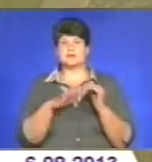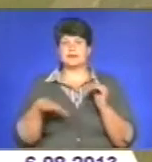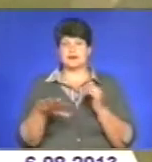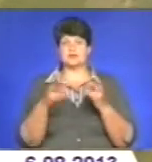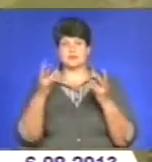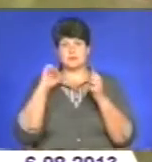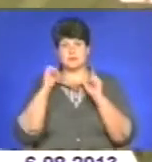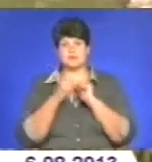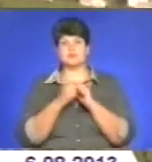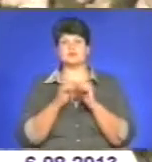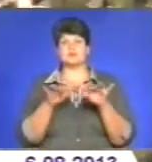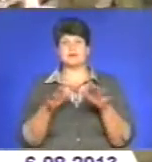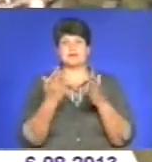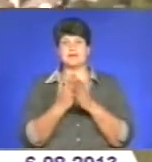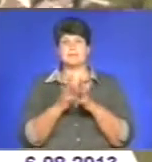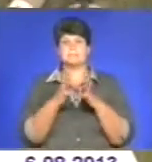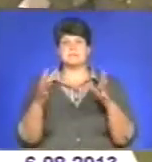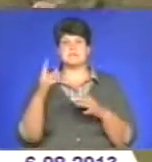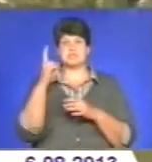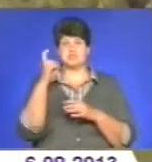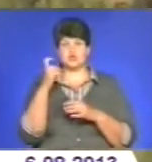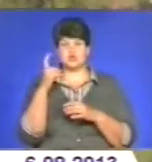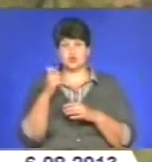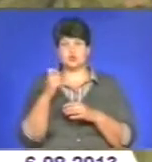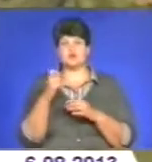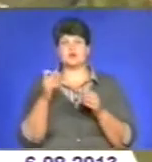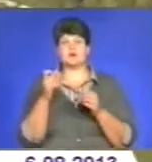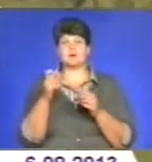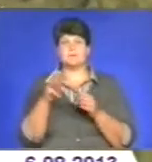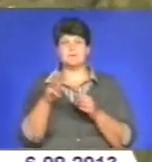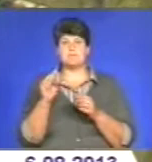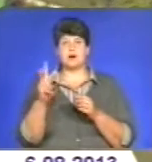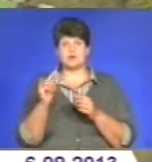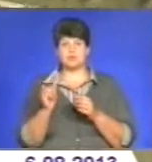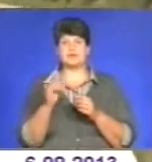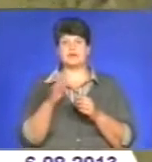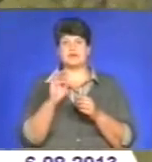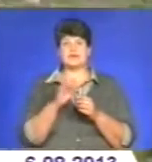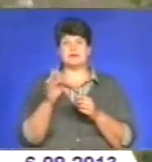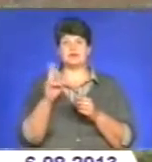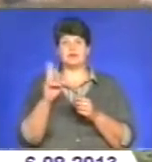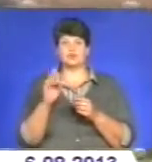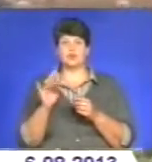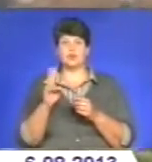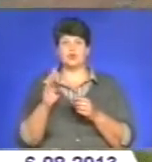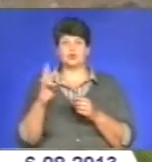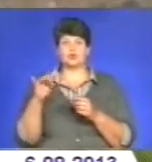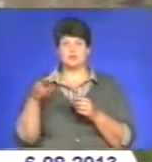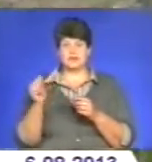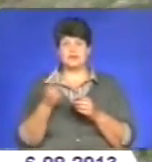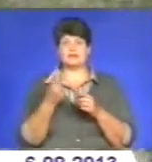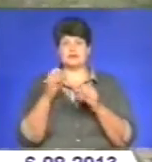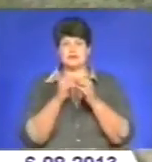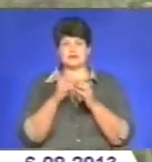якщо на ділянці росте більше ста кущів маку та десяти кущів коноплі, настає кримінальна відповідальність. За недотримання чинного